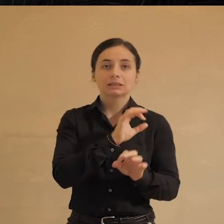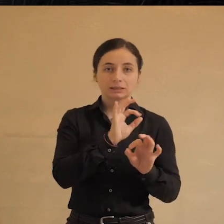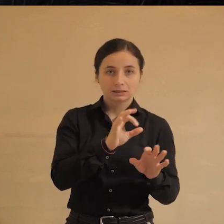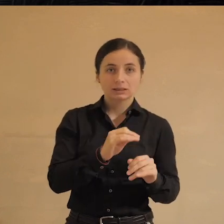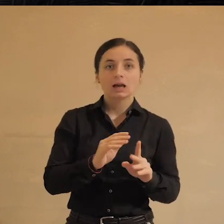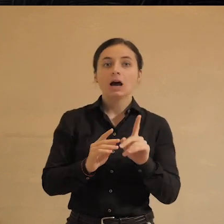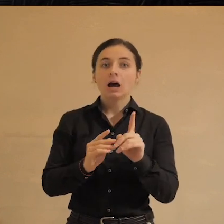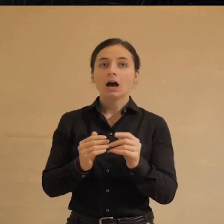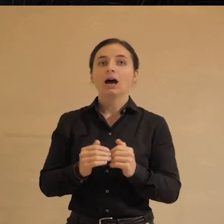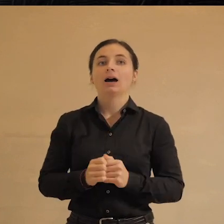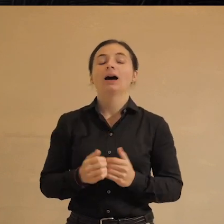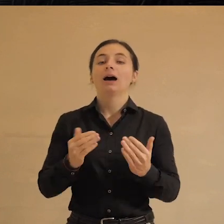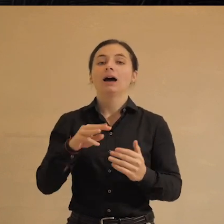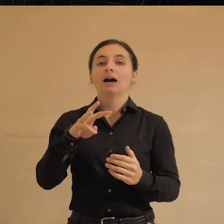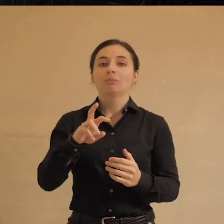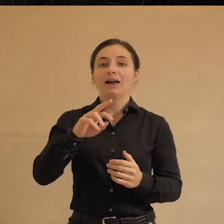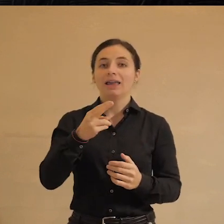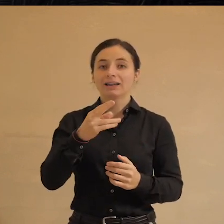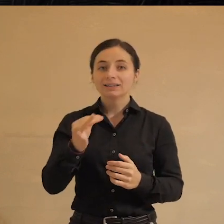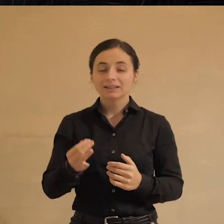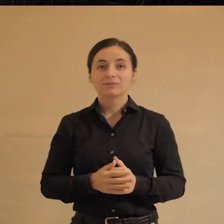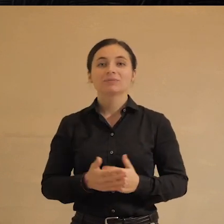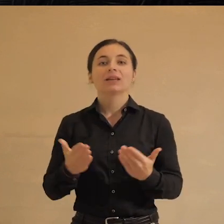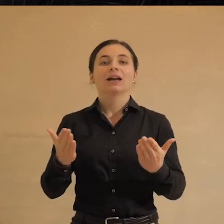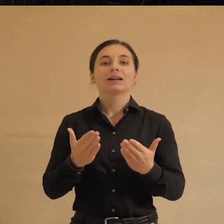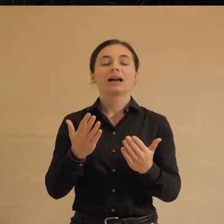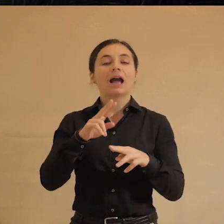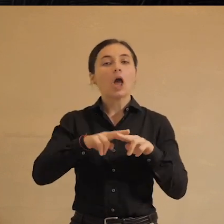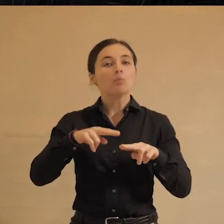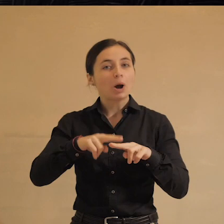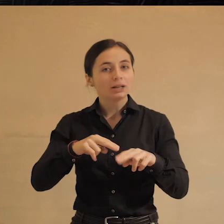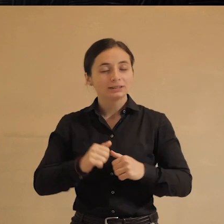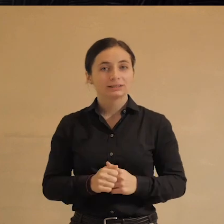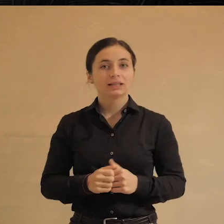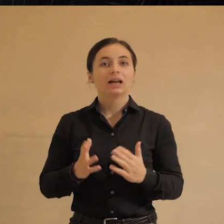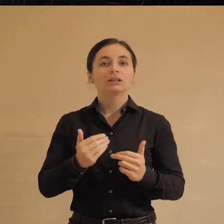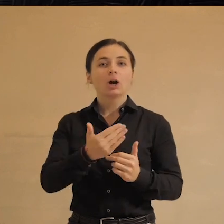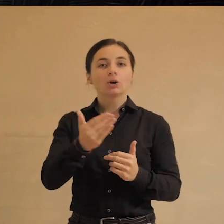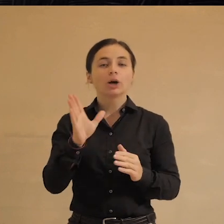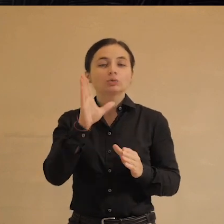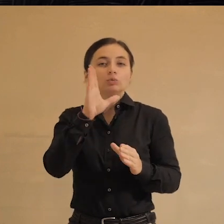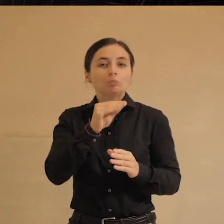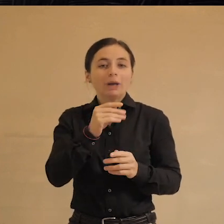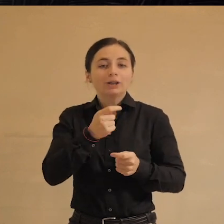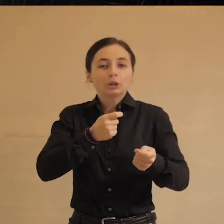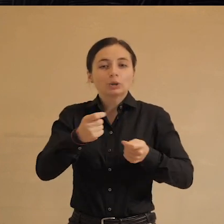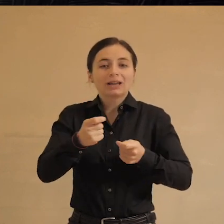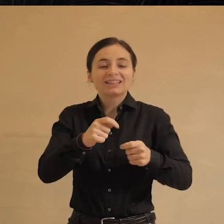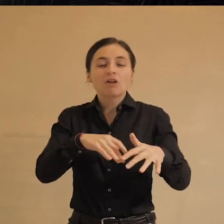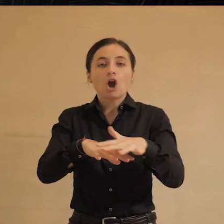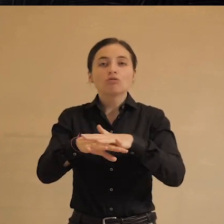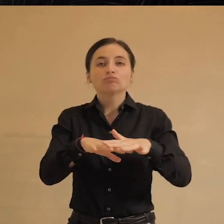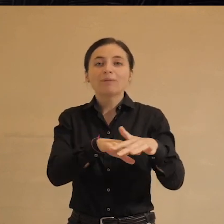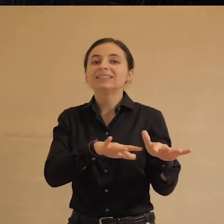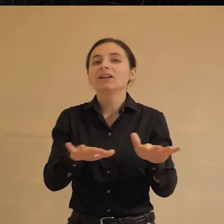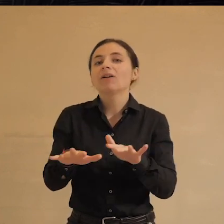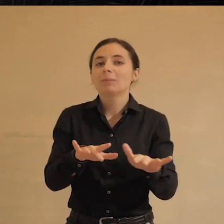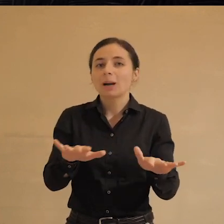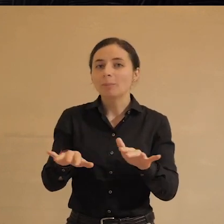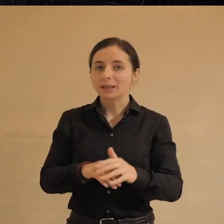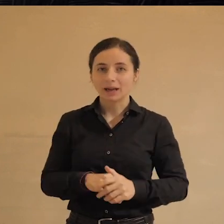а силовики у вас какие? А какая у вас полиция? А как у вас умеют регулировать массовые мероприятия?